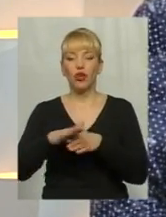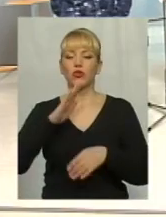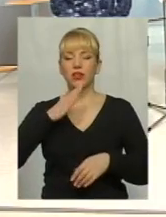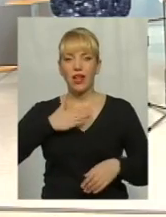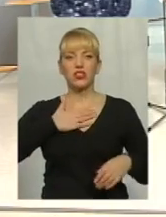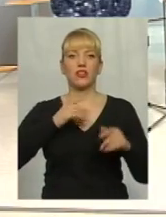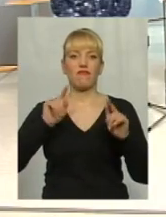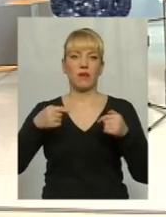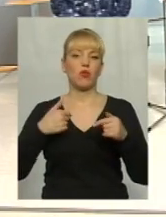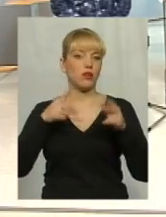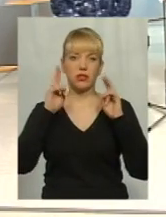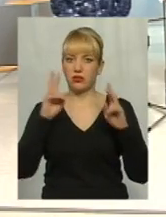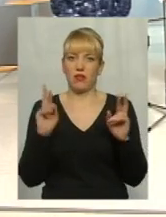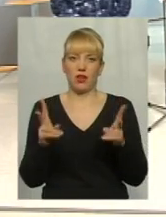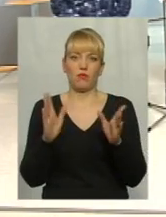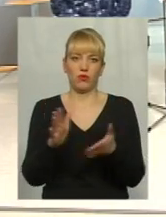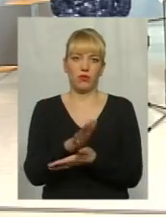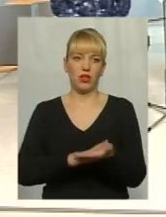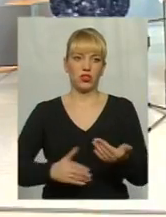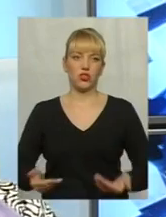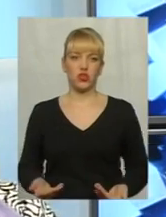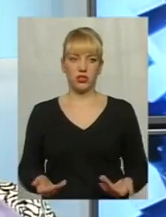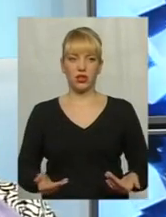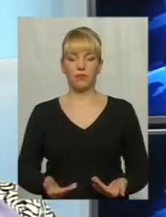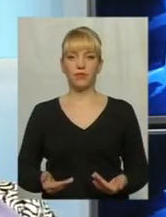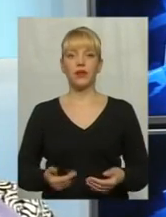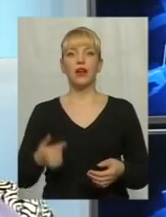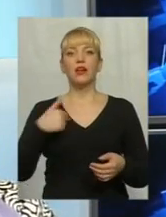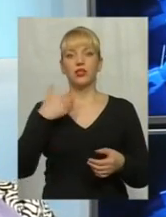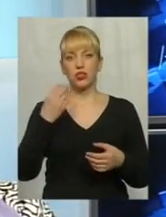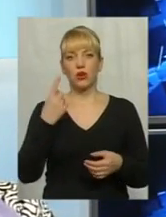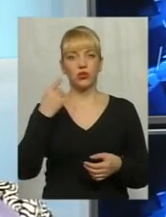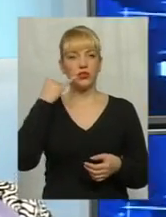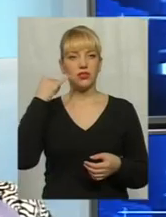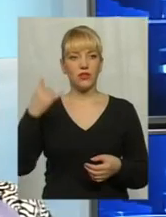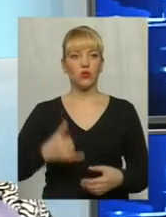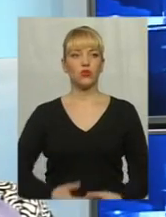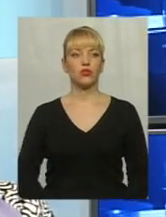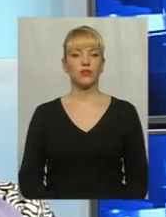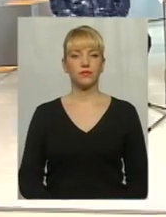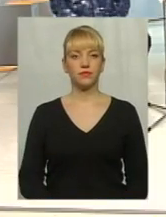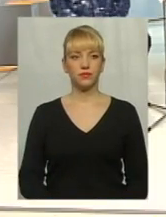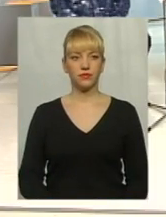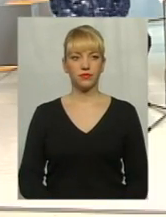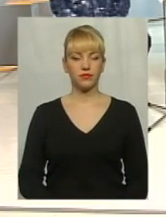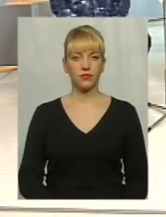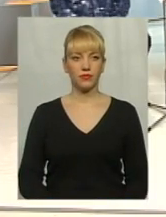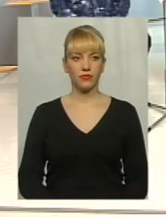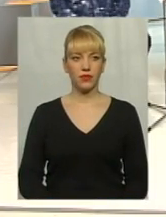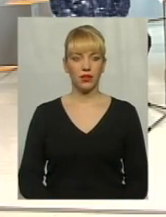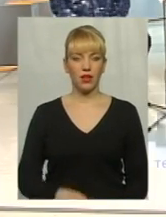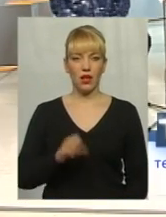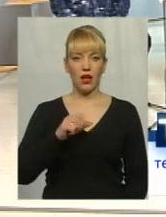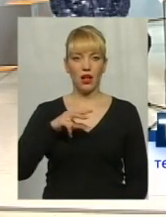я не знаю, як в життях розвернеться на подальшу. Дякую. У нас ще один дзвіночок. Давайте послухаємо. Добрий вечір.